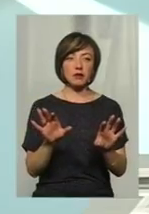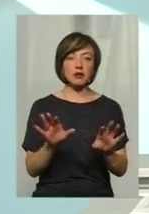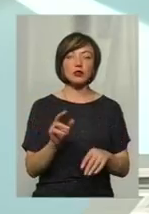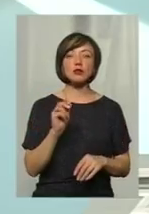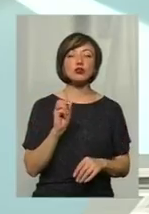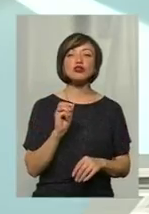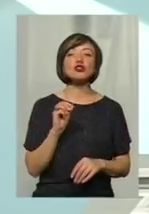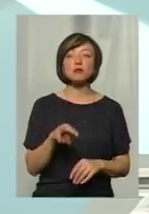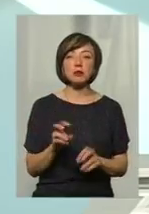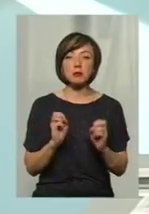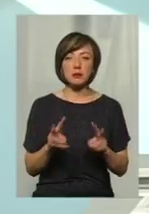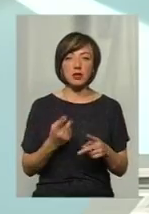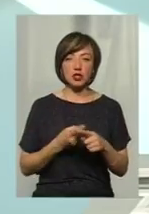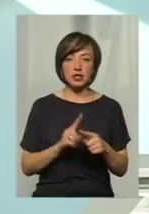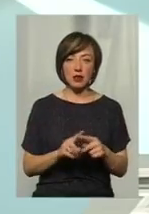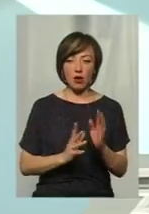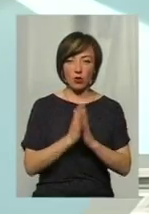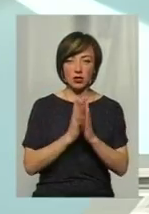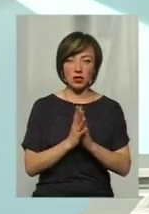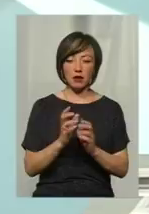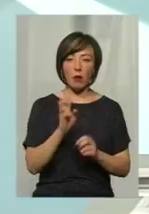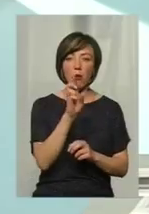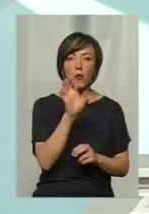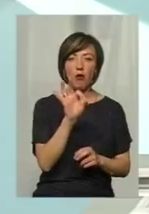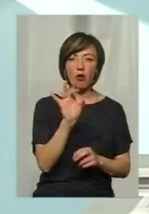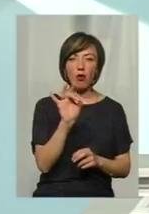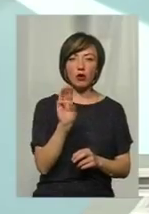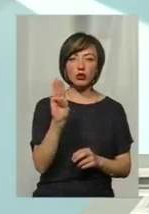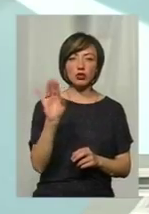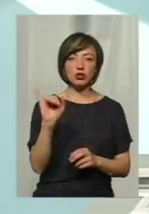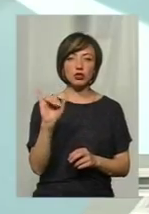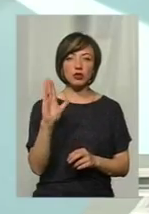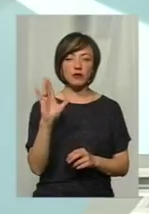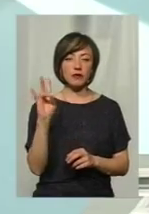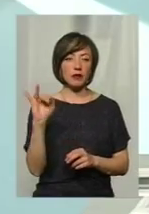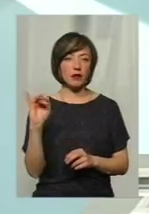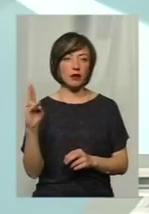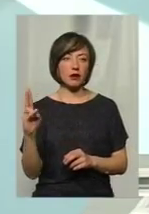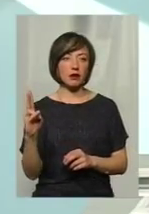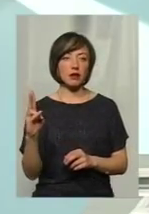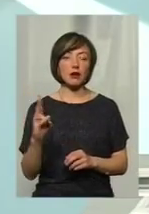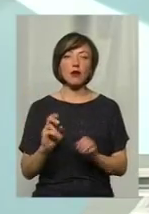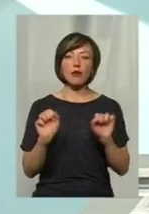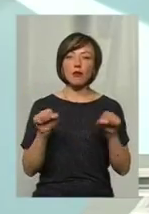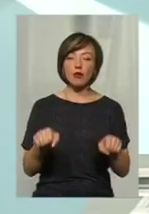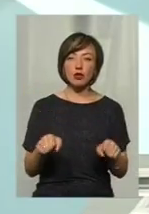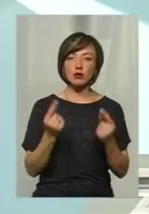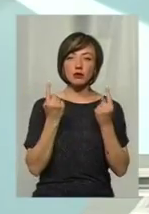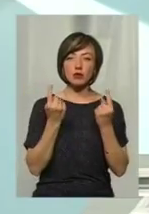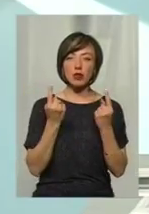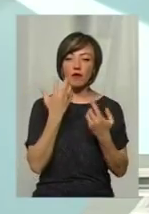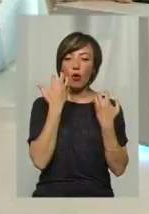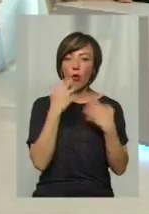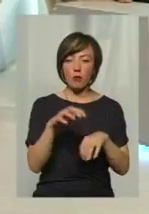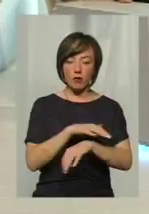чим небезпечний борщівник? У першу чергу тим, що він може досить суттєві нанести опіки.